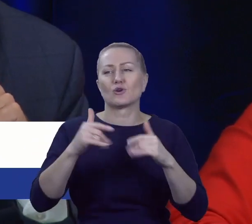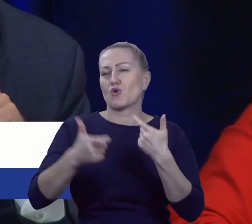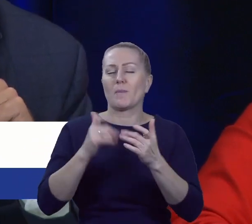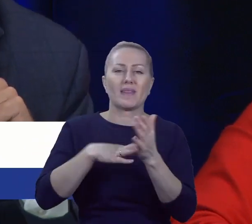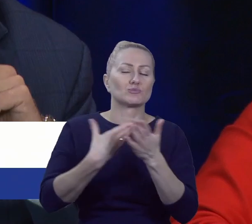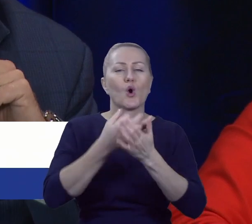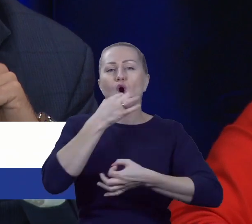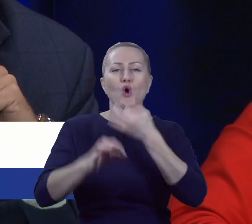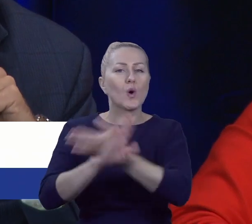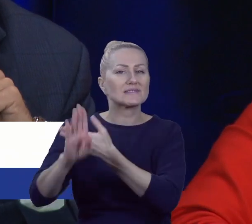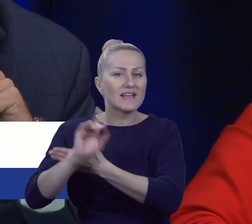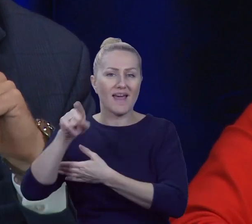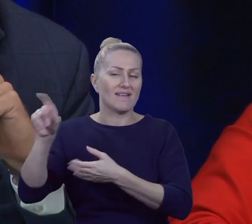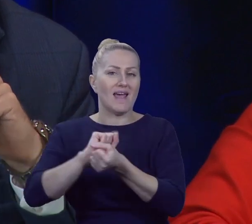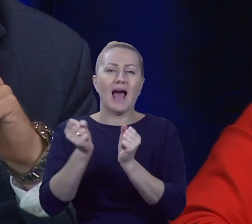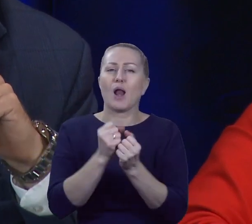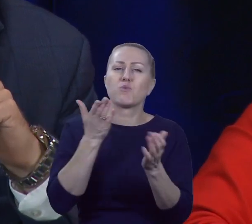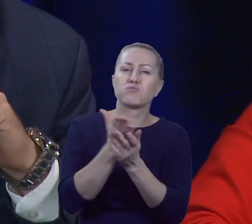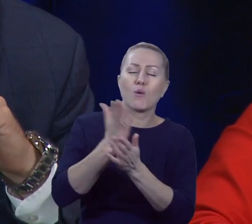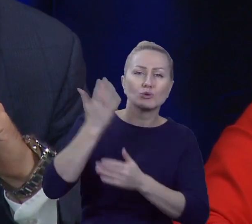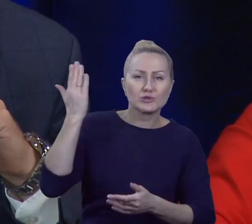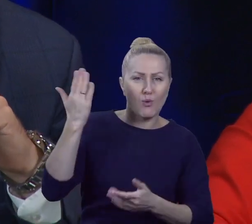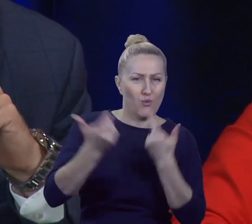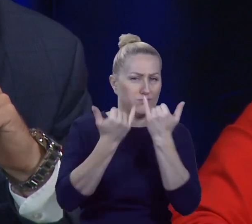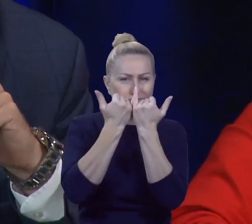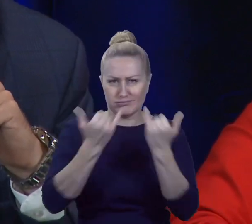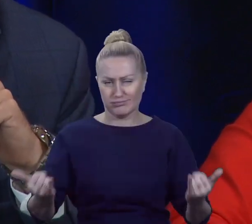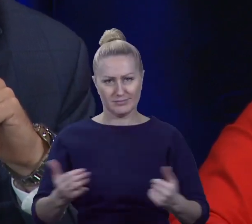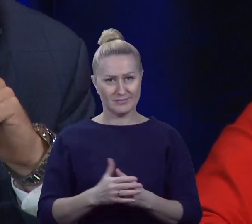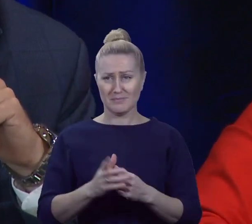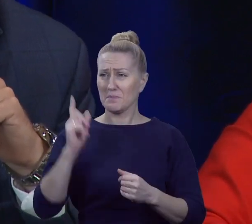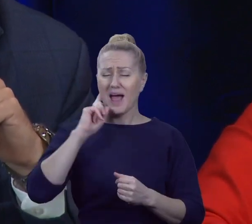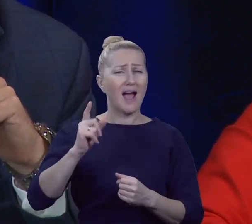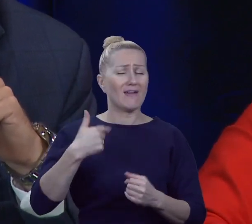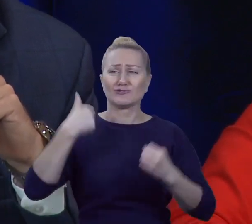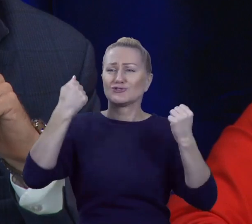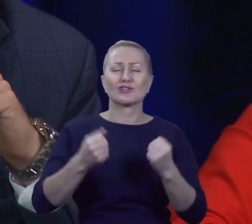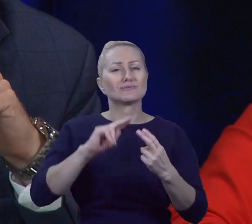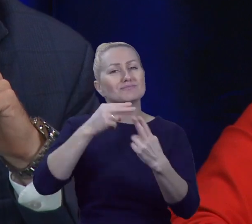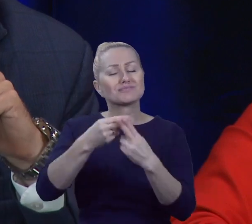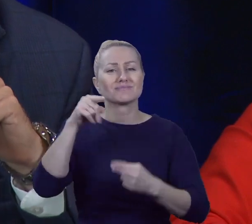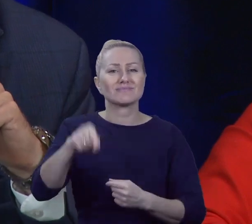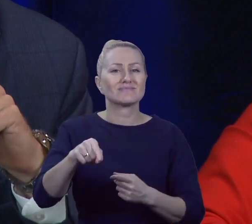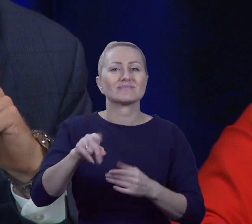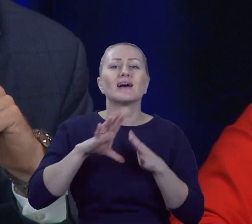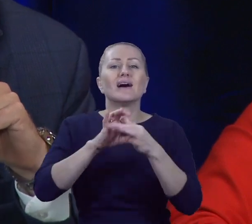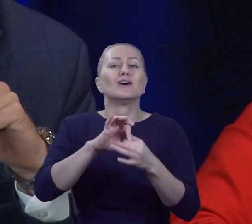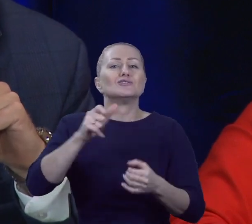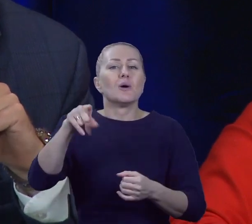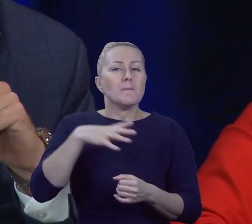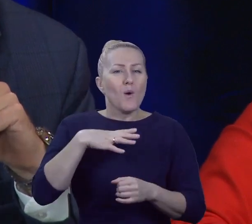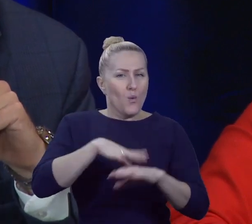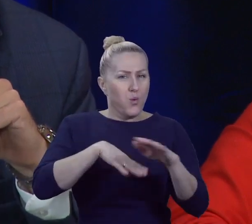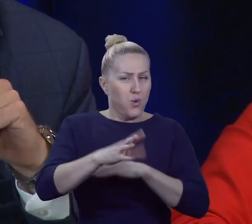poprzez pomoc społeczną i tak dalej, i tak dalej. Także no trudno mi odnieść się do tego, o czym było